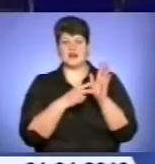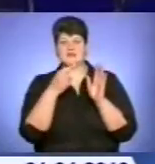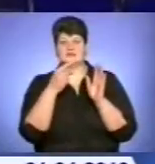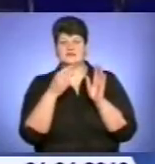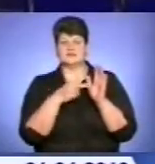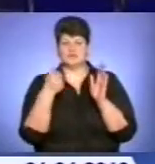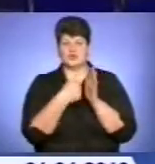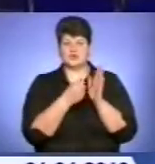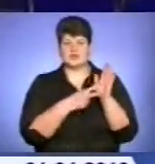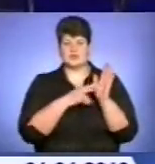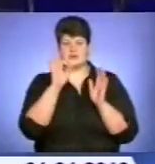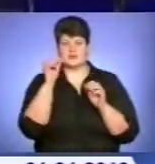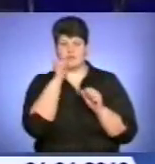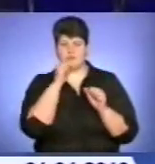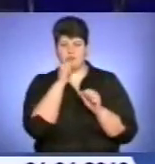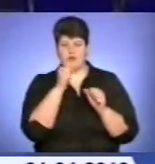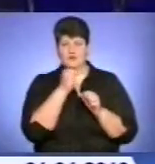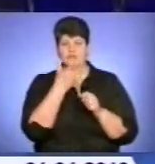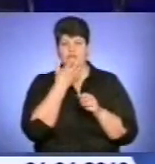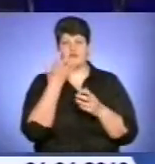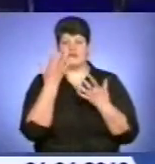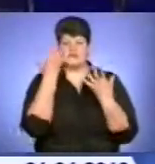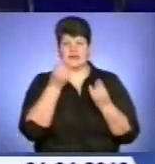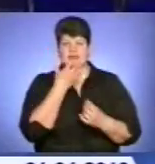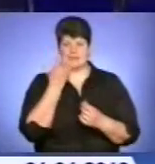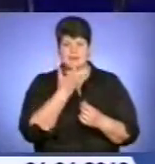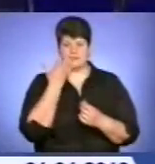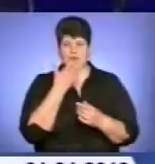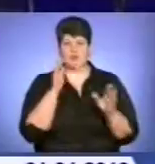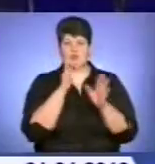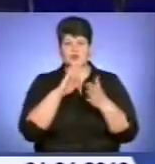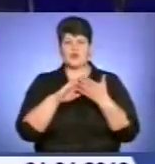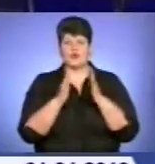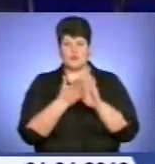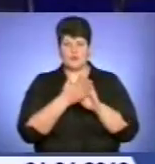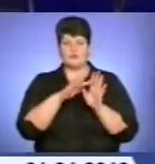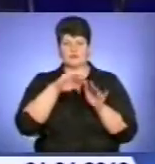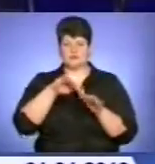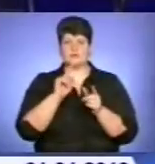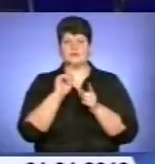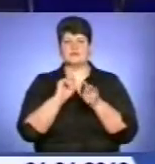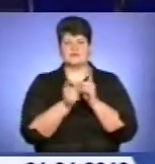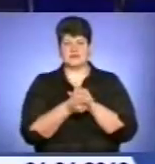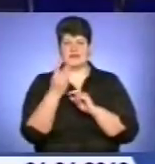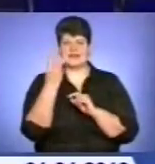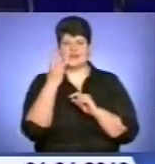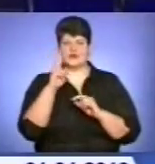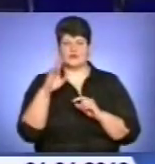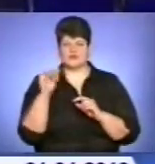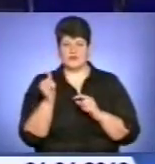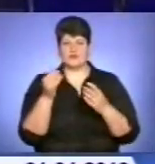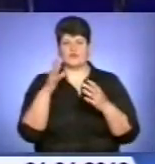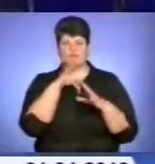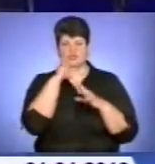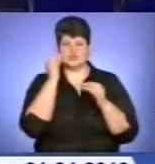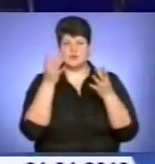3-4 квітня у зв'язку з виходом циклону з Балкан погодні умови дещо погіршаться. 3-го квітня вночі невеликий мокрий